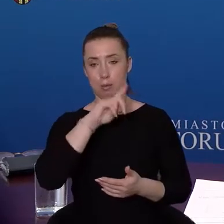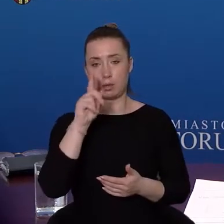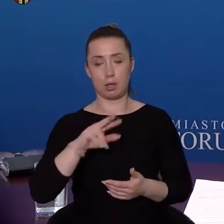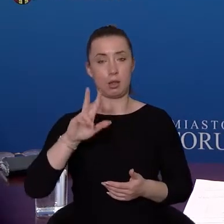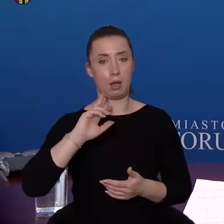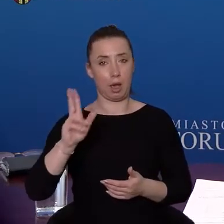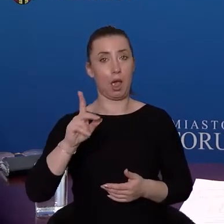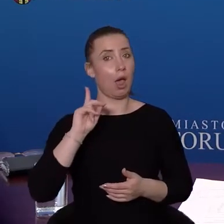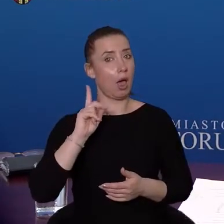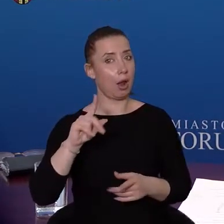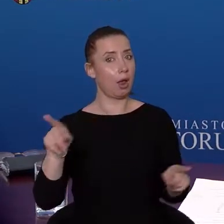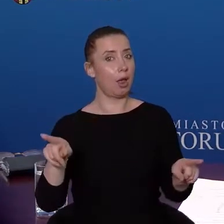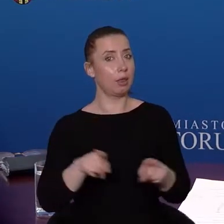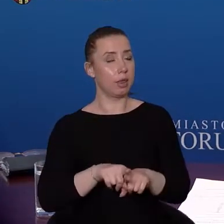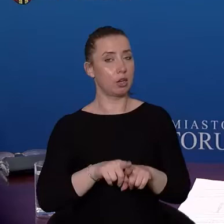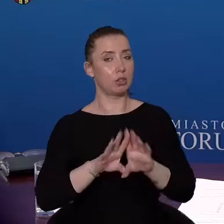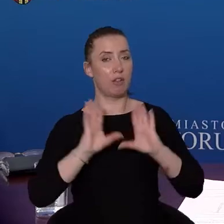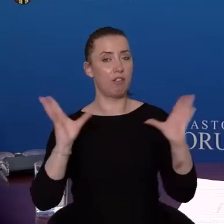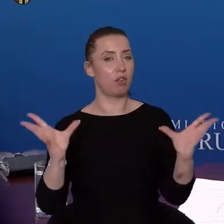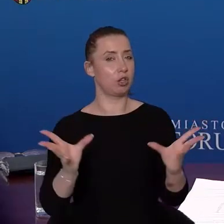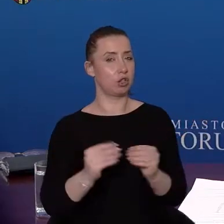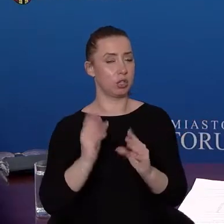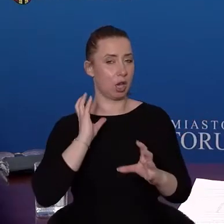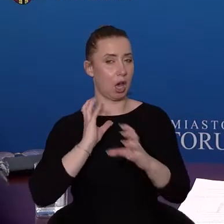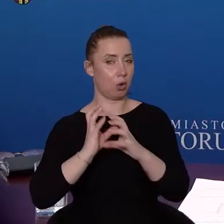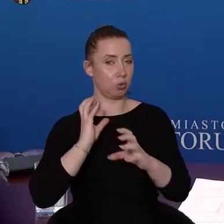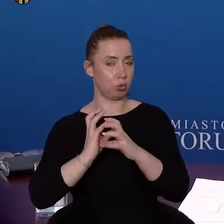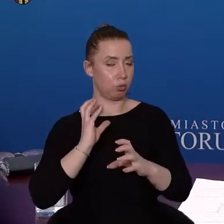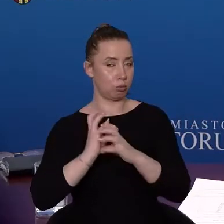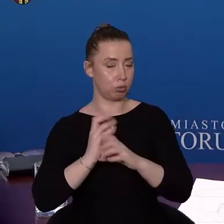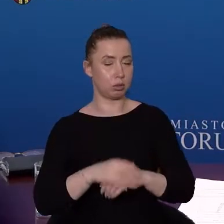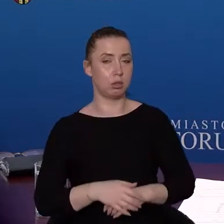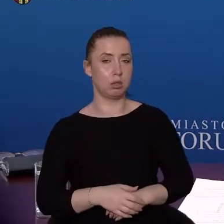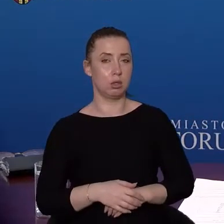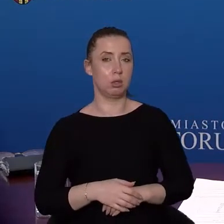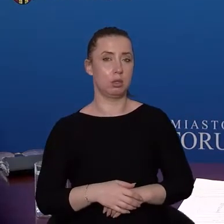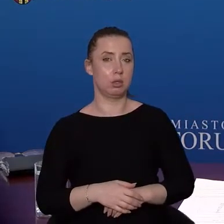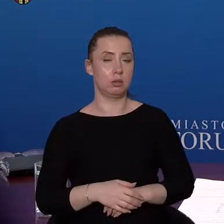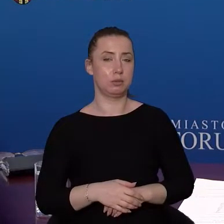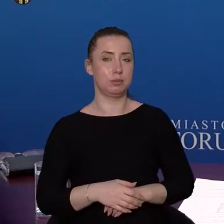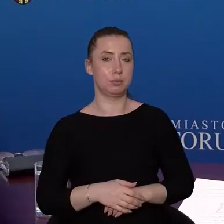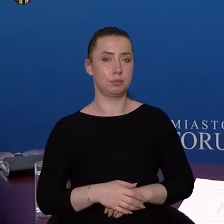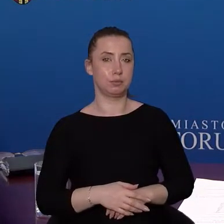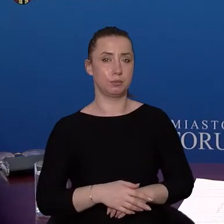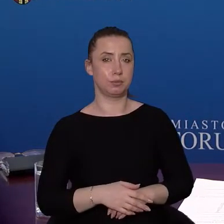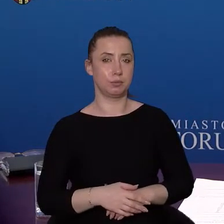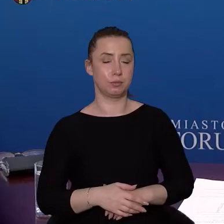transport publiczny na terenie Torunia, a więc i innych przewoźników, także musi się temu rygorowi